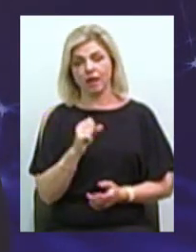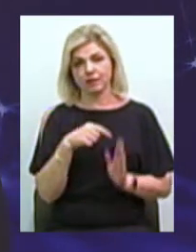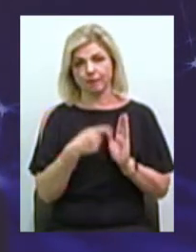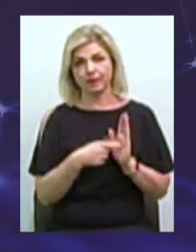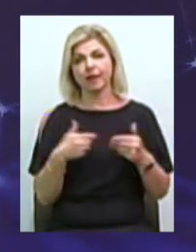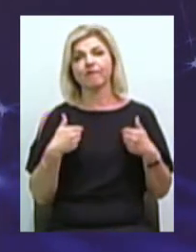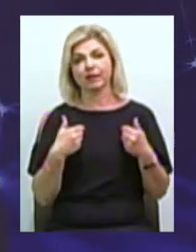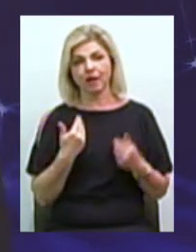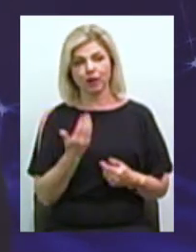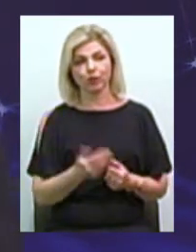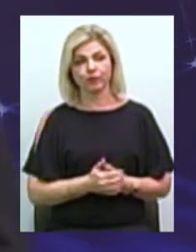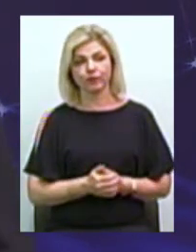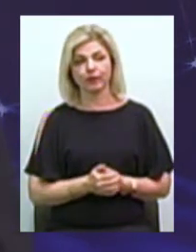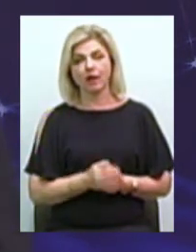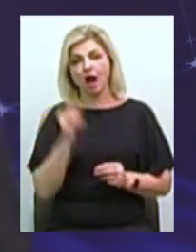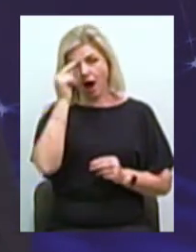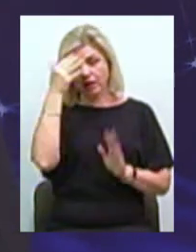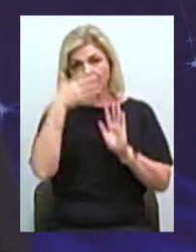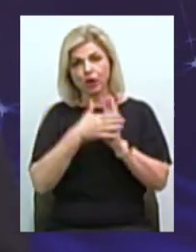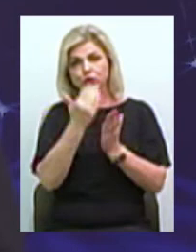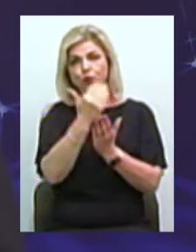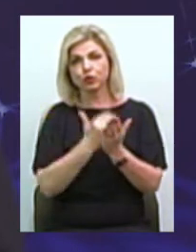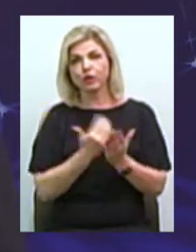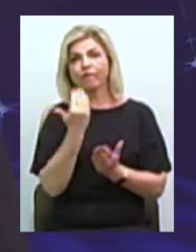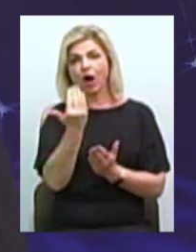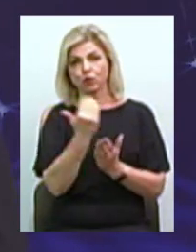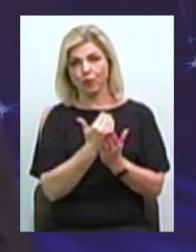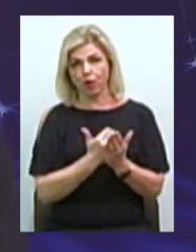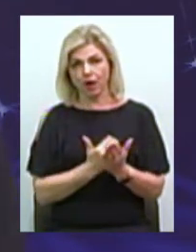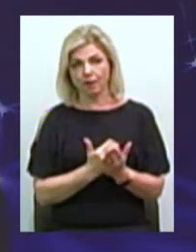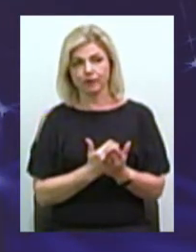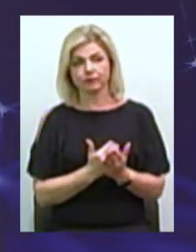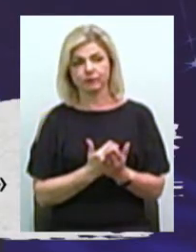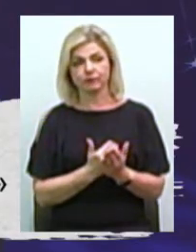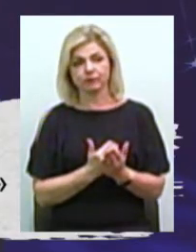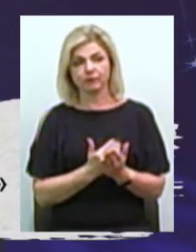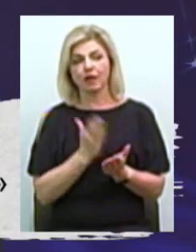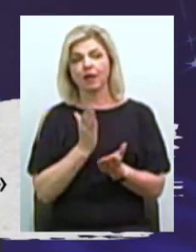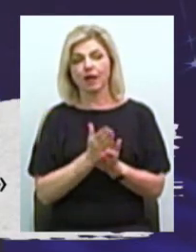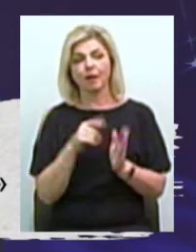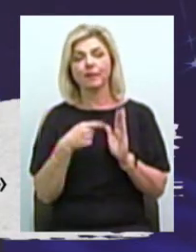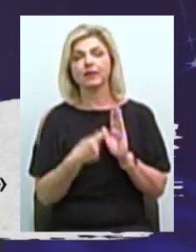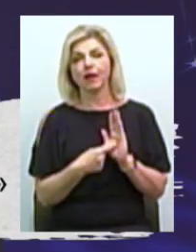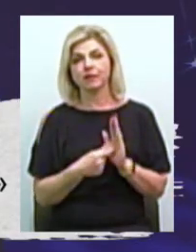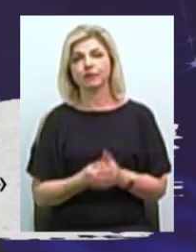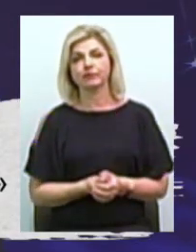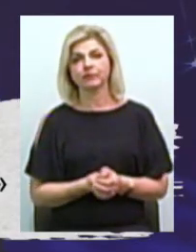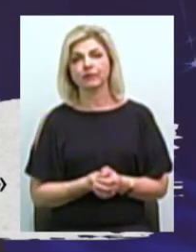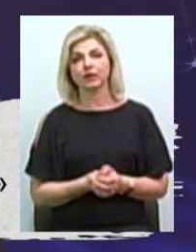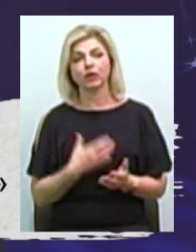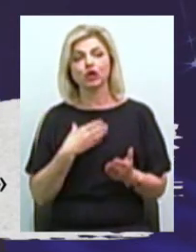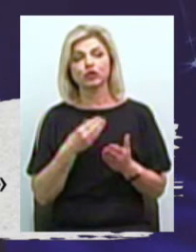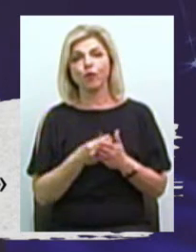Вітаю Аналізуючи вашу програму, є питання В своїй